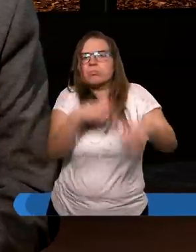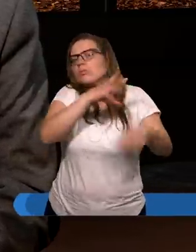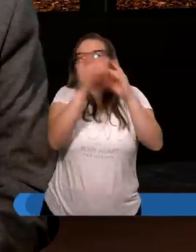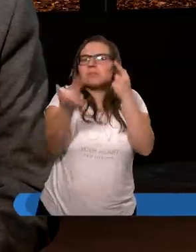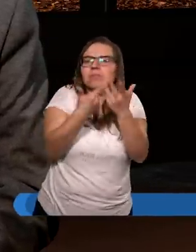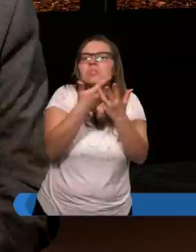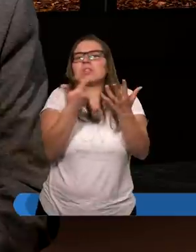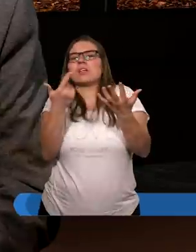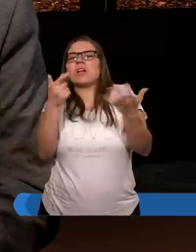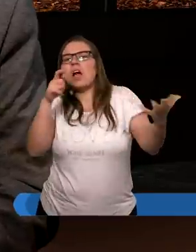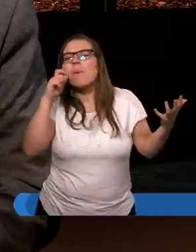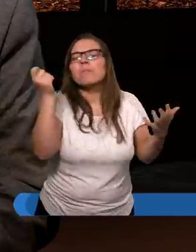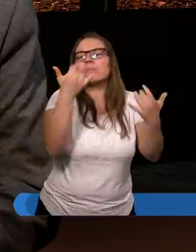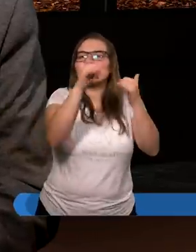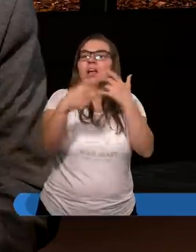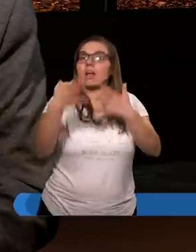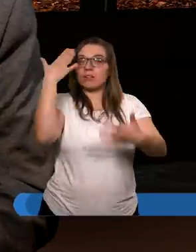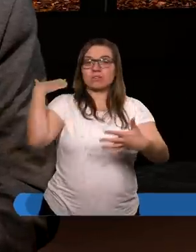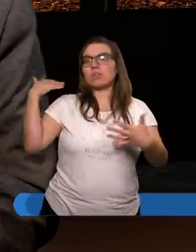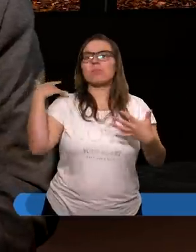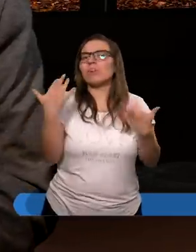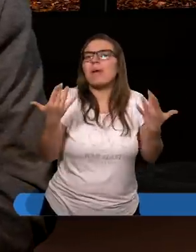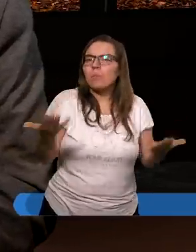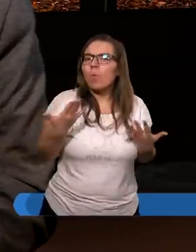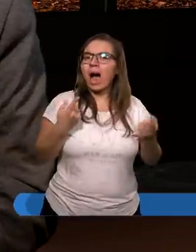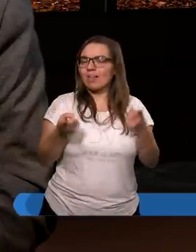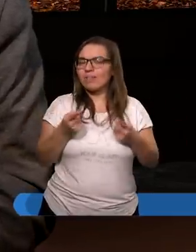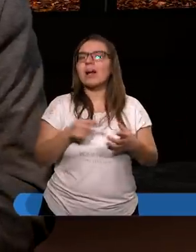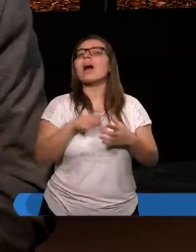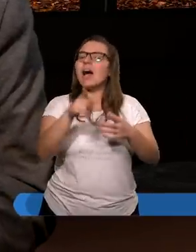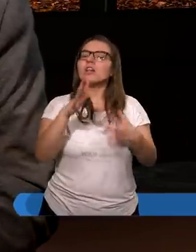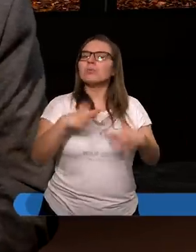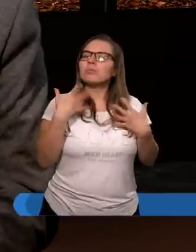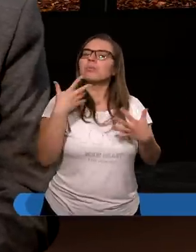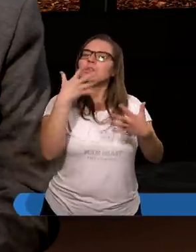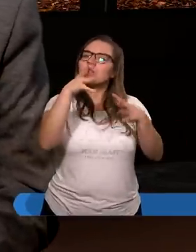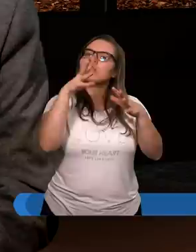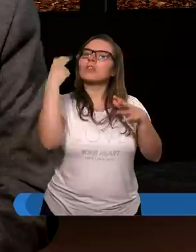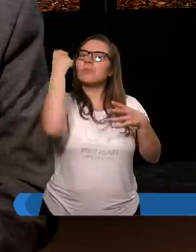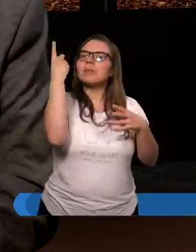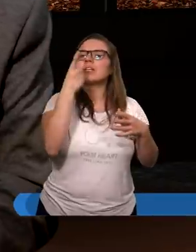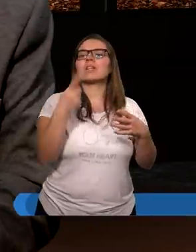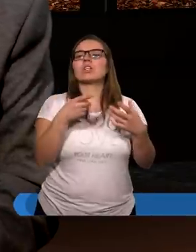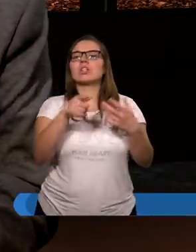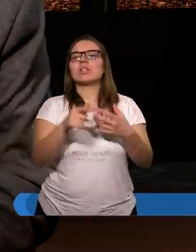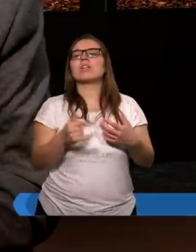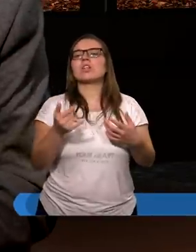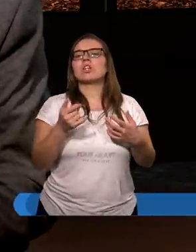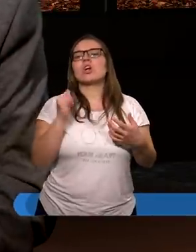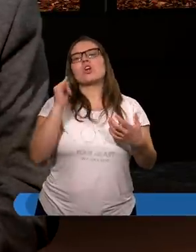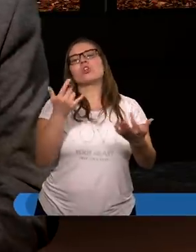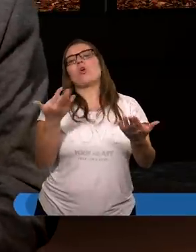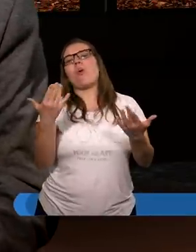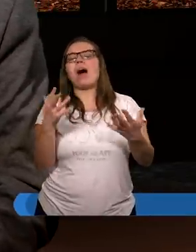były. To podróżowanie wtedy to nie było to, co dzisiaj pojechać do Hiszpanii czy do Rzymu, prawda? Wsiądź w samochód czy w samolot i